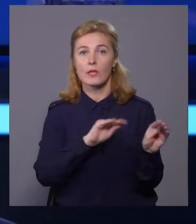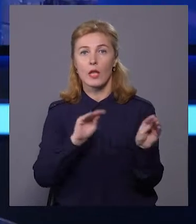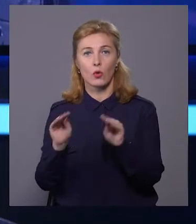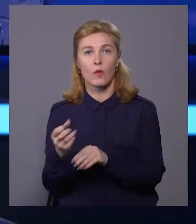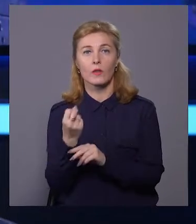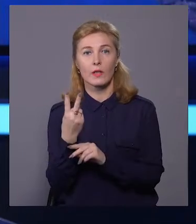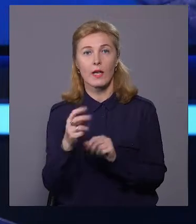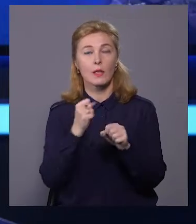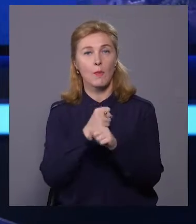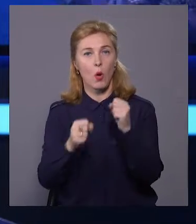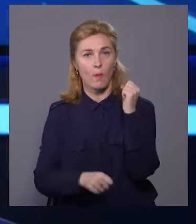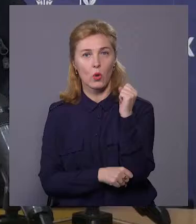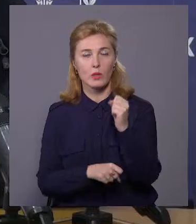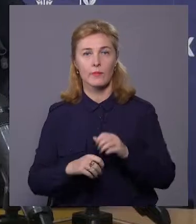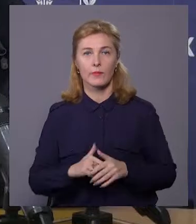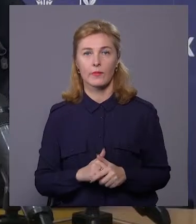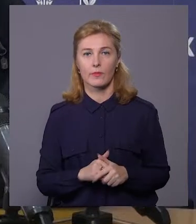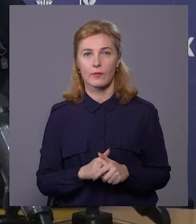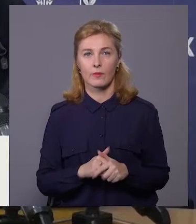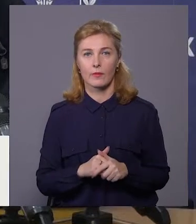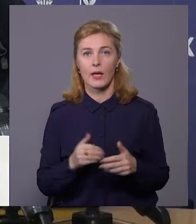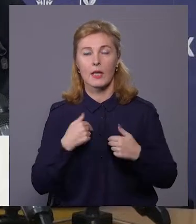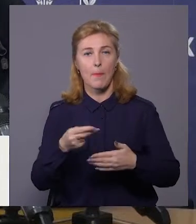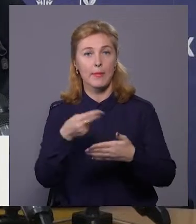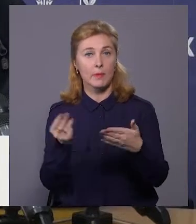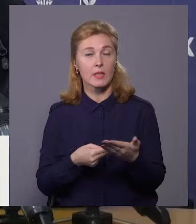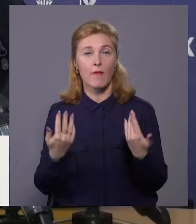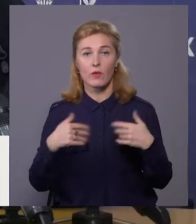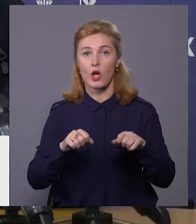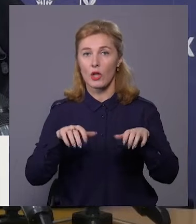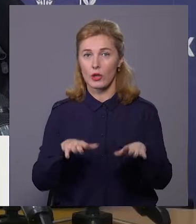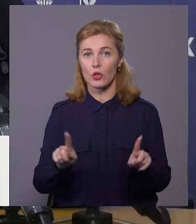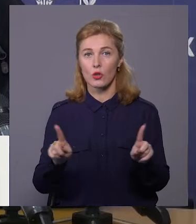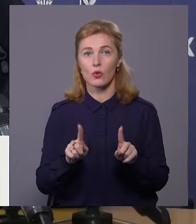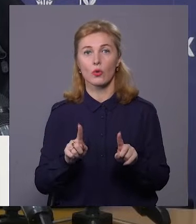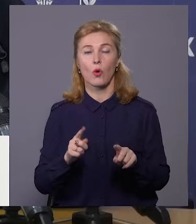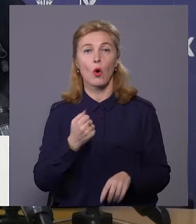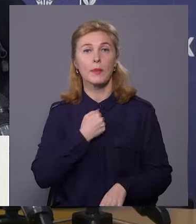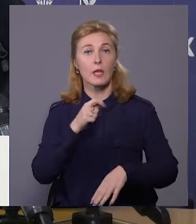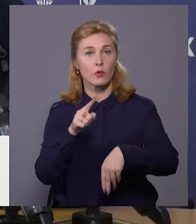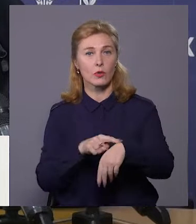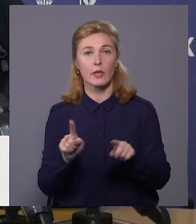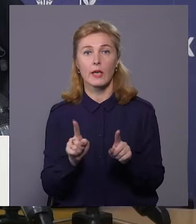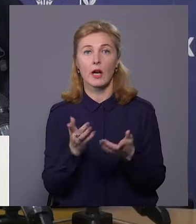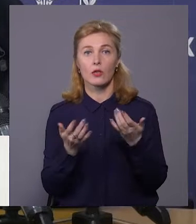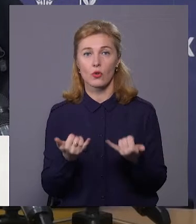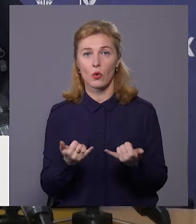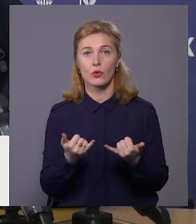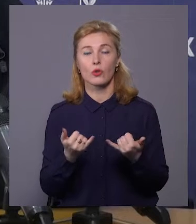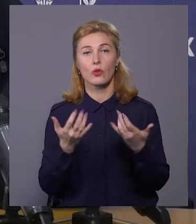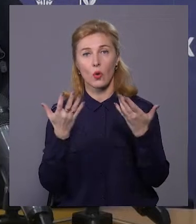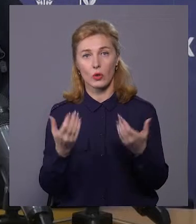блокпостів. Я підписав вже рішення щодо комендантської години, яка буде сьогоднішнього дня з